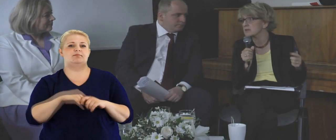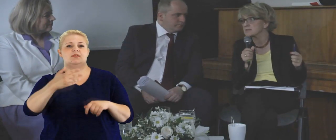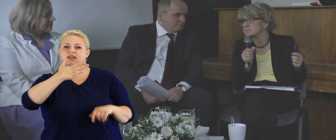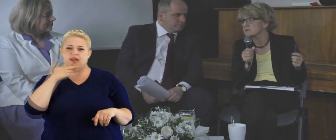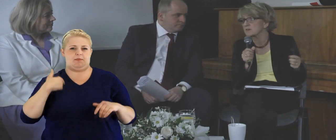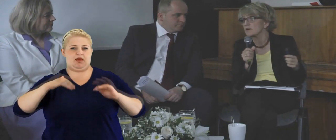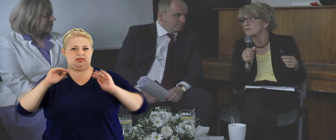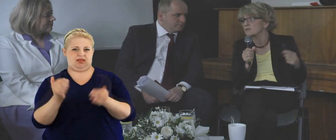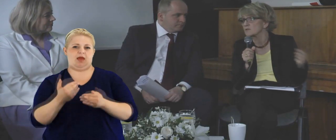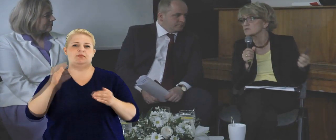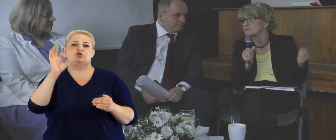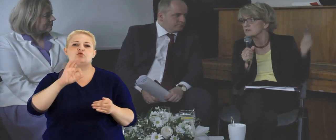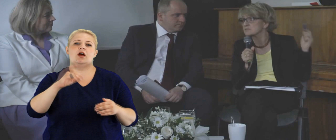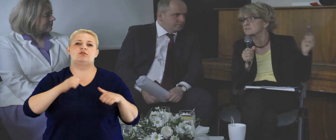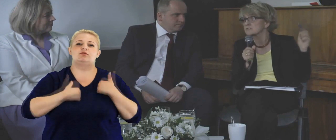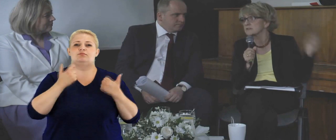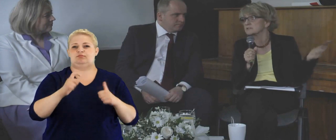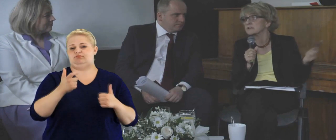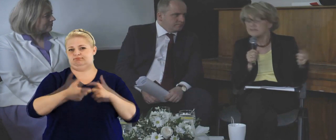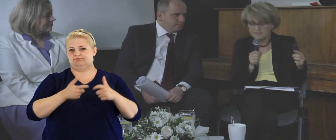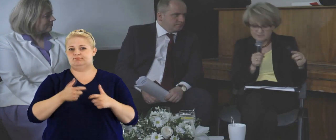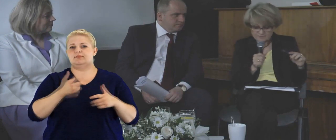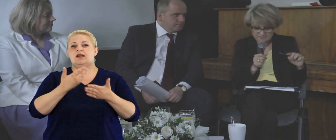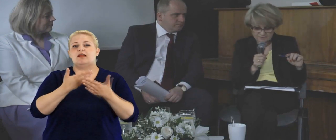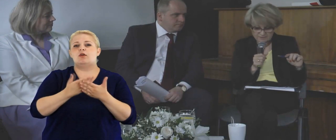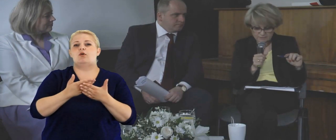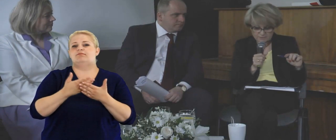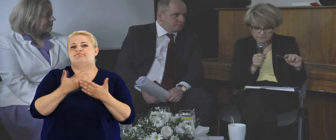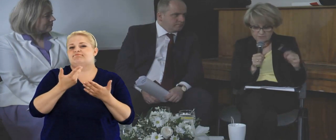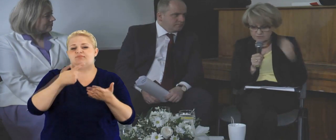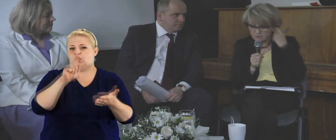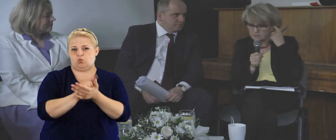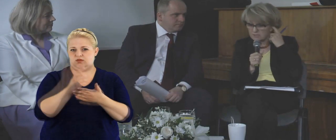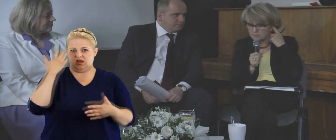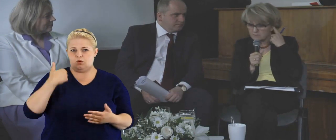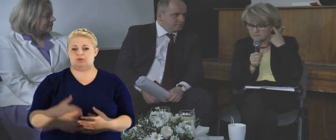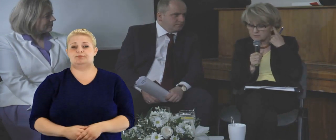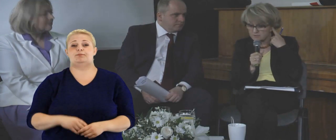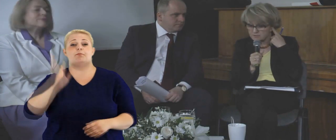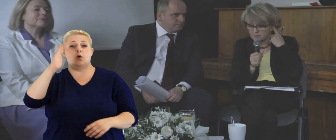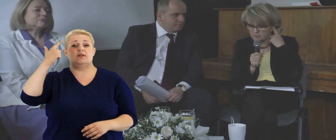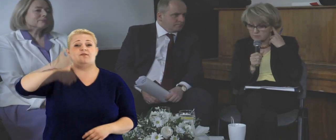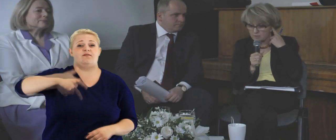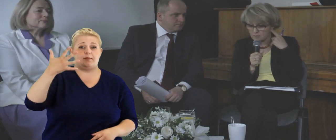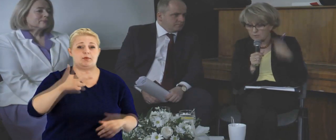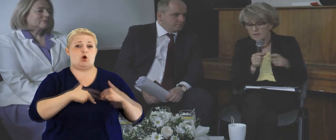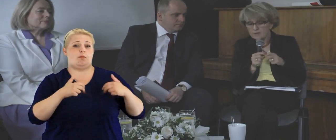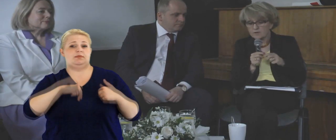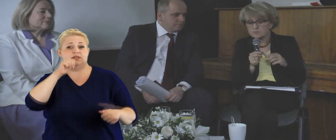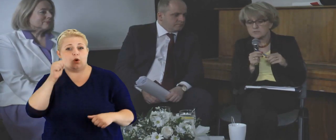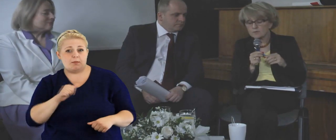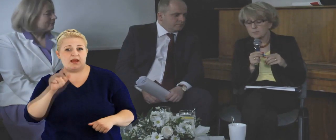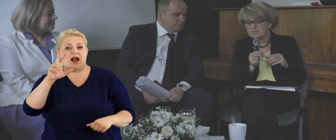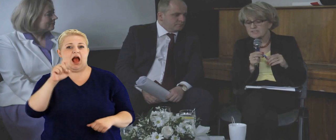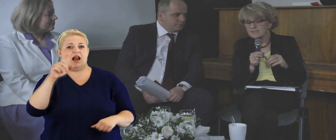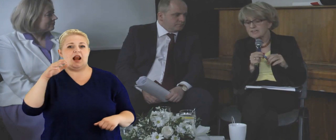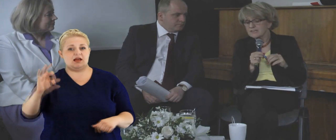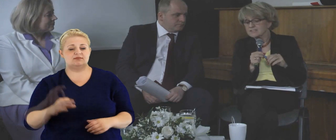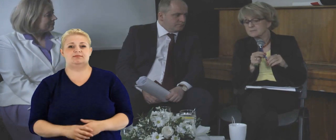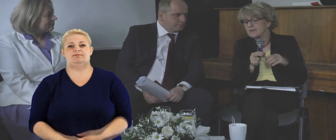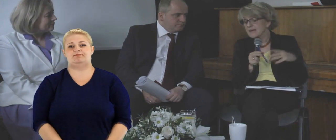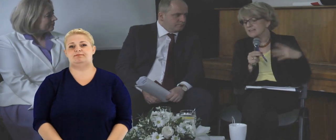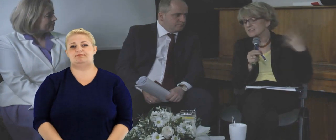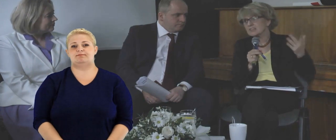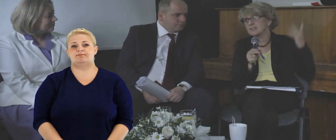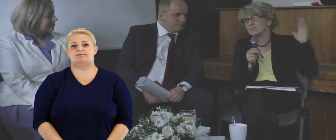mam najmniejszych szans, żeby czegokolwiek ruszyć, dotknąć, także nic wtedy nie udało się osiągnąć, ale potem w 2005 roku w Komisji Europejskiej